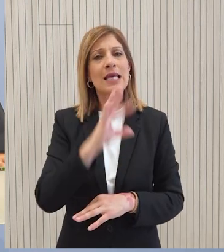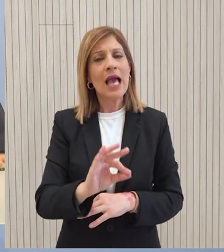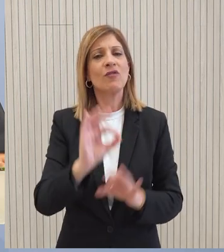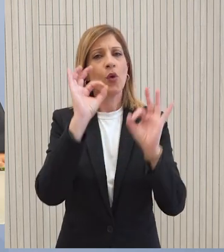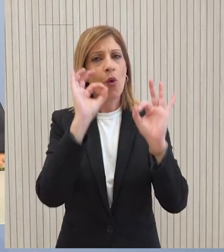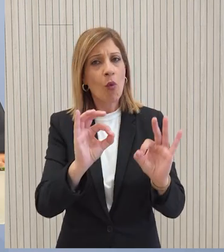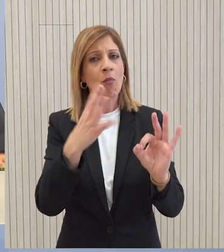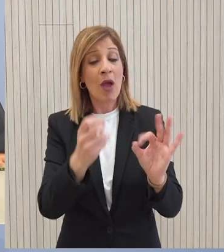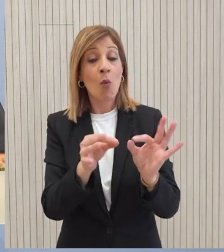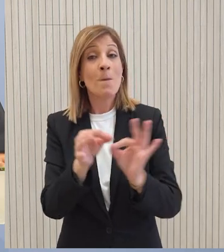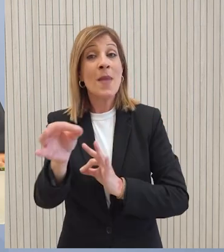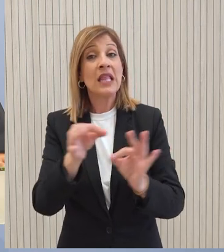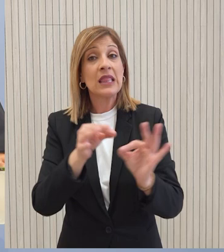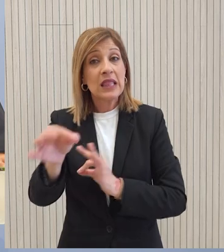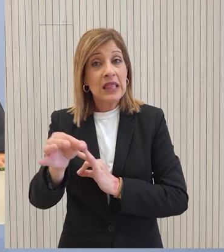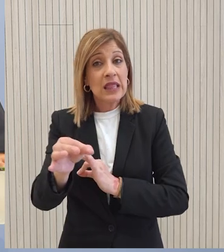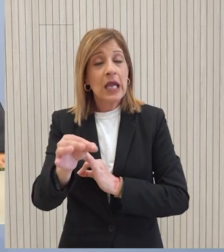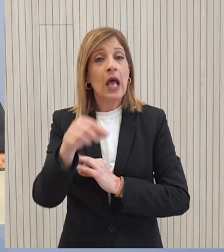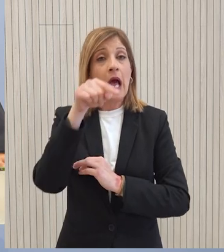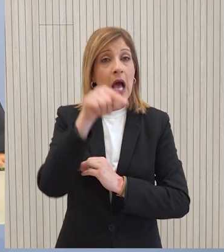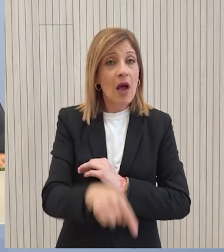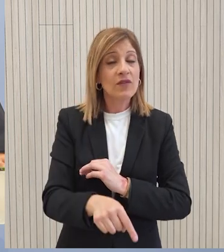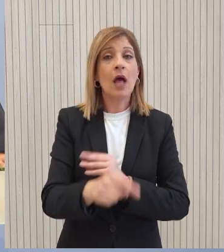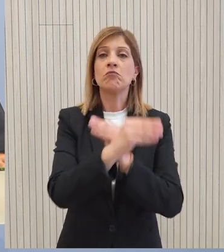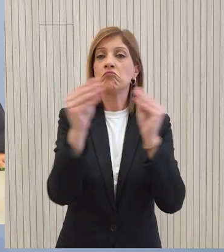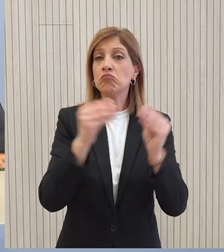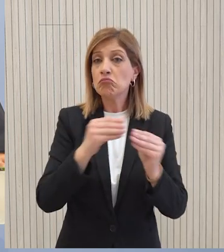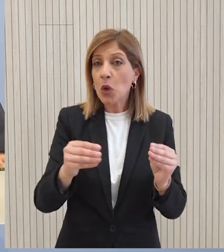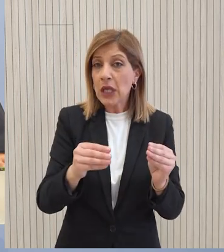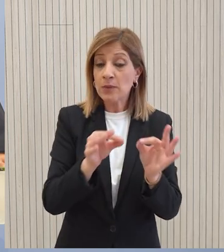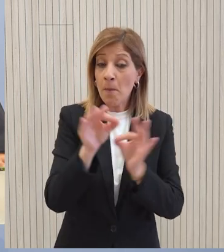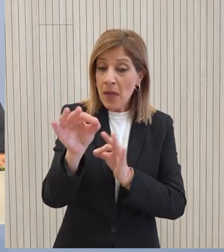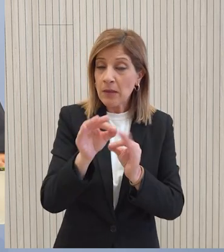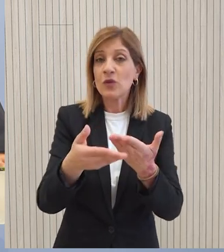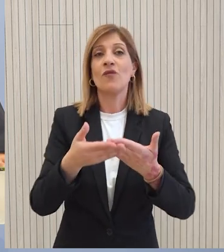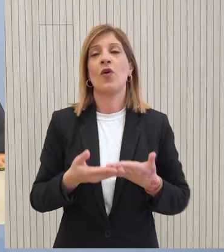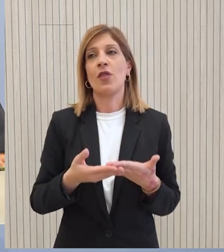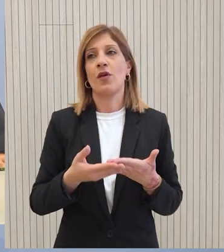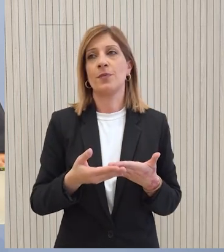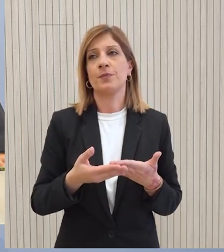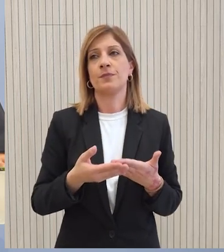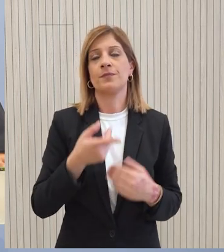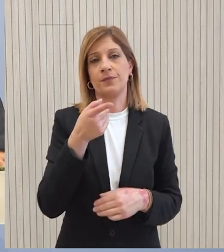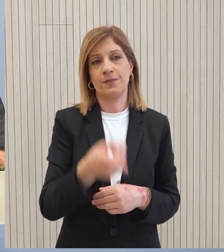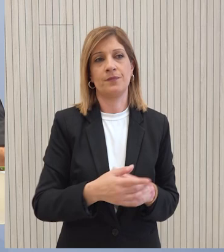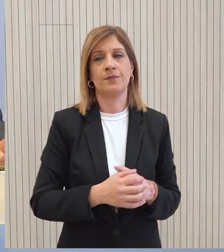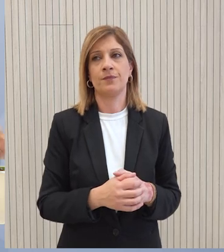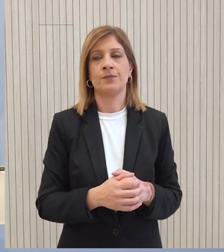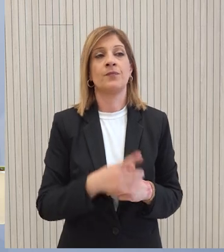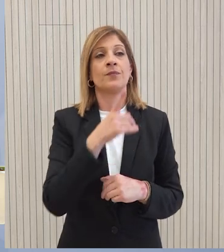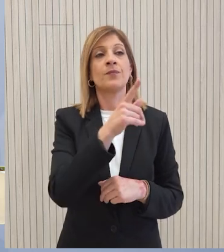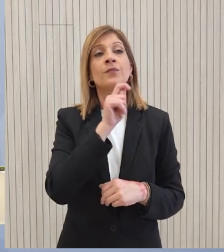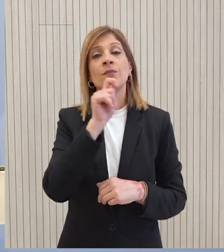συγκεκριμένα μέτρα και είναι απτά πλέον τα αποτελέσματα αυτής της διαχείρισης του μεταναστευτικού και ακριβώς προς την ίδια προσυγγίση θα συνεχίσουμε